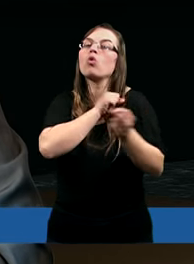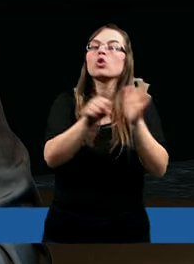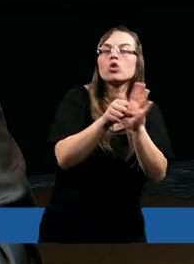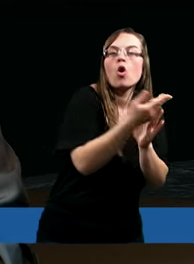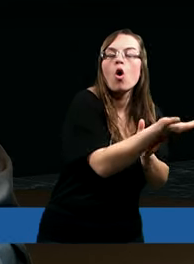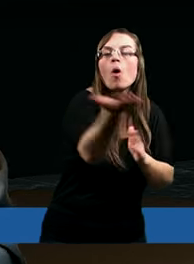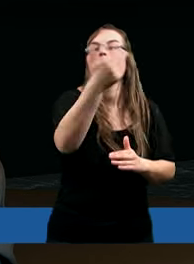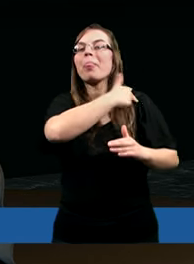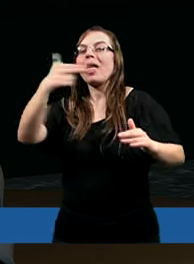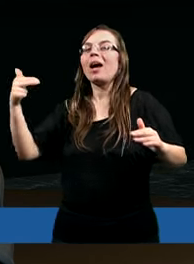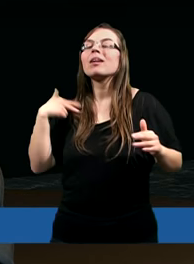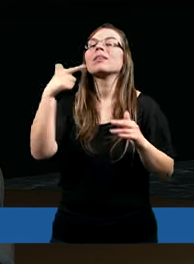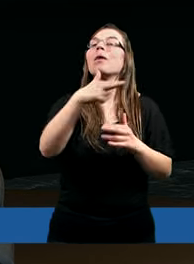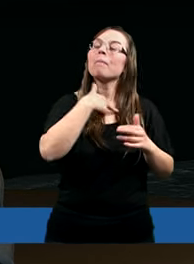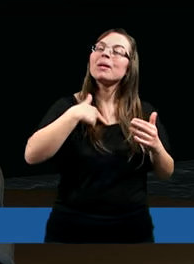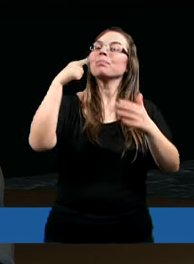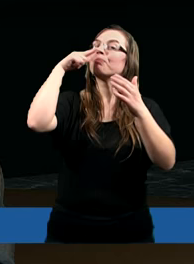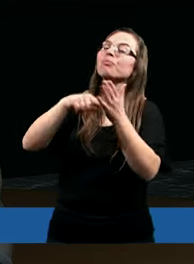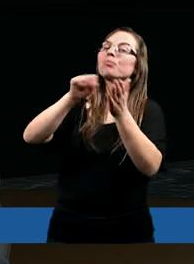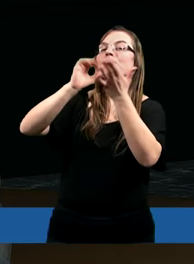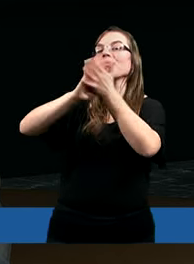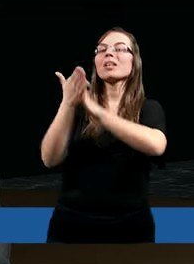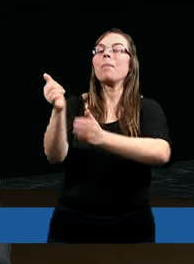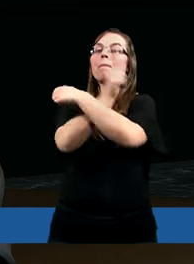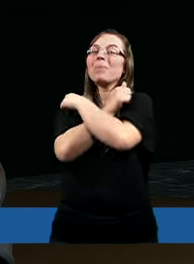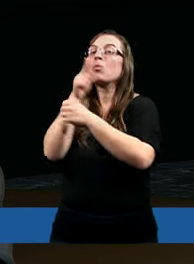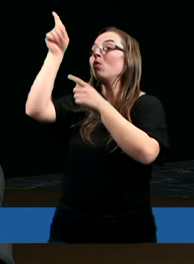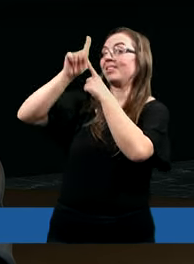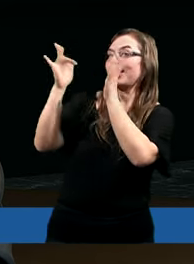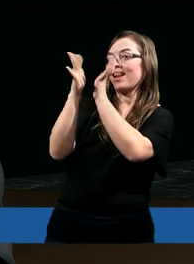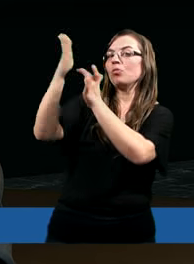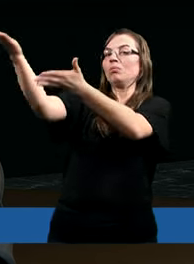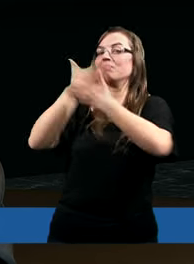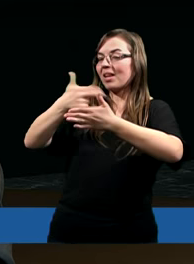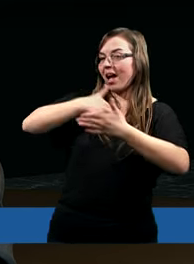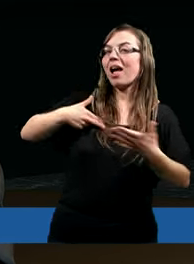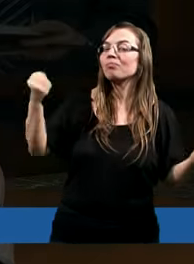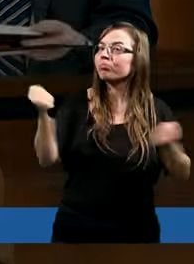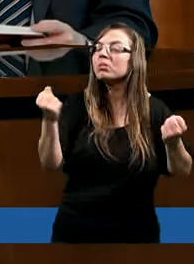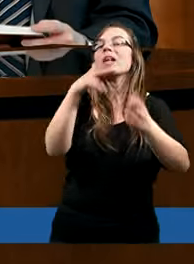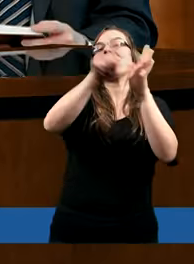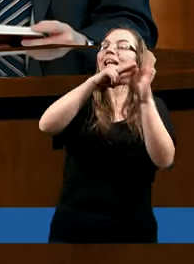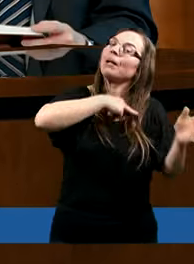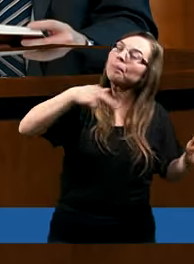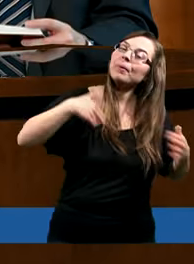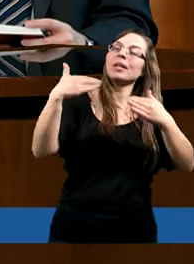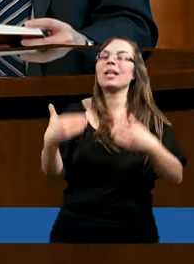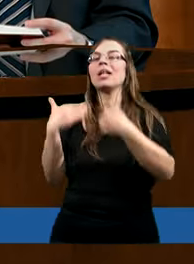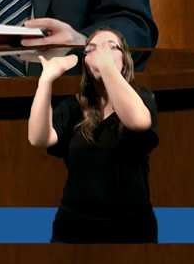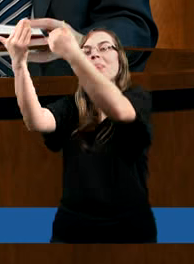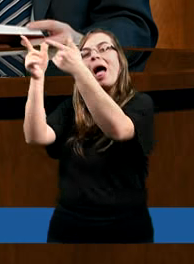A my powinniśmy odzajemnić tę miłość Panu Jezusowi. Jeżeli On dla mnie tyle zrobił, to ja też powinienem coś zrobić z moimi